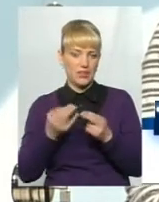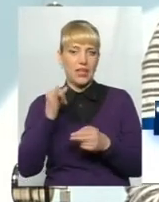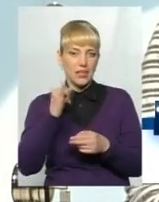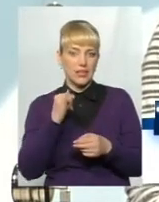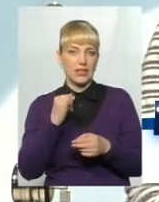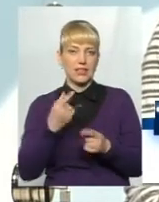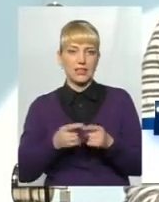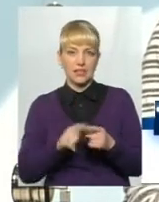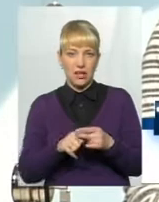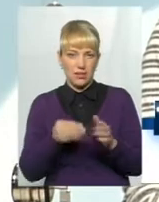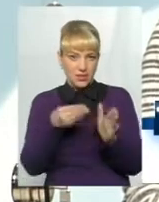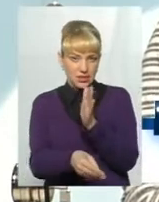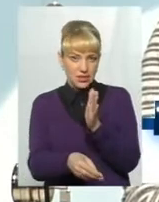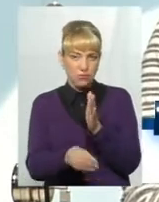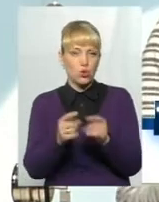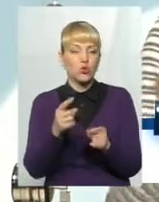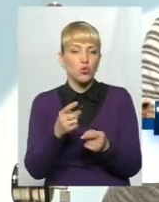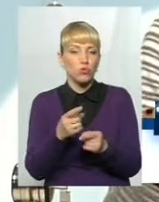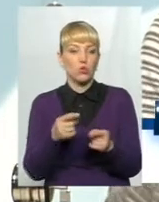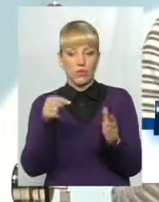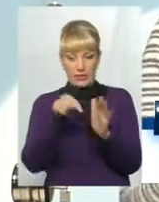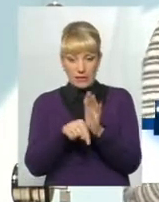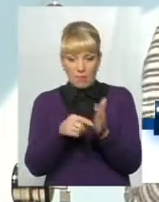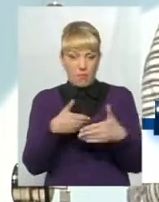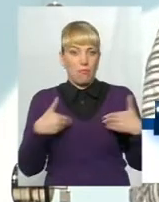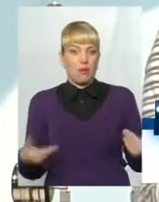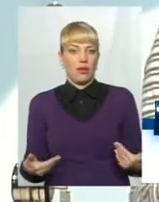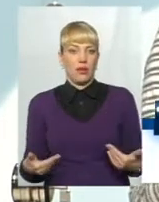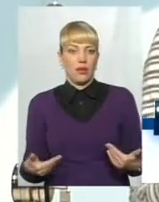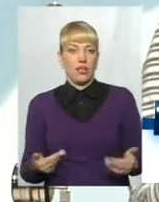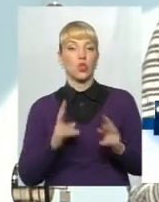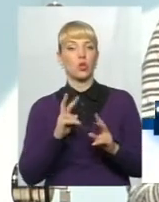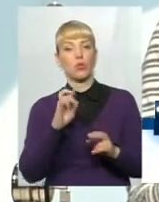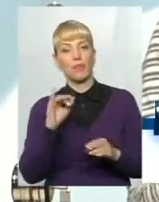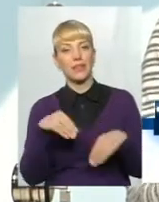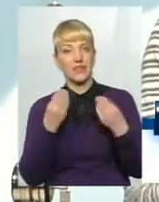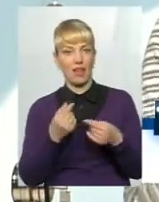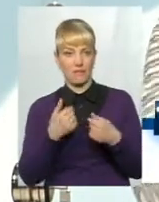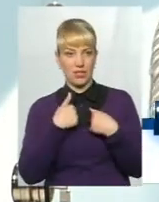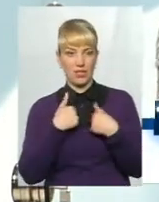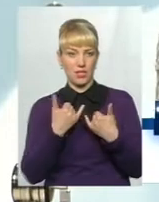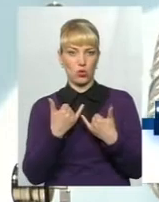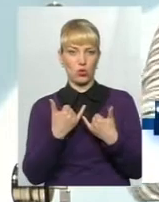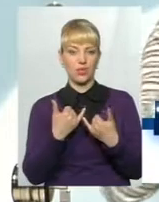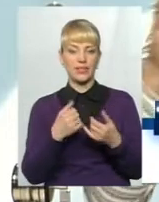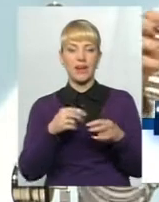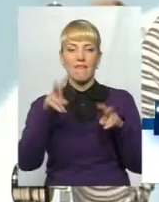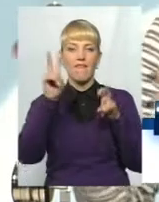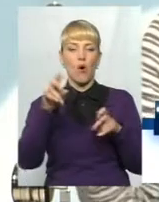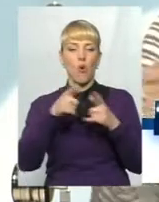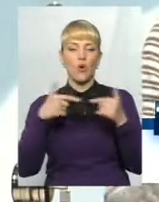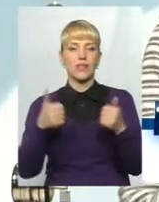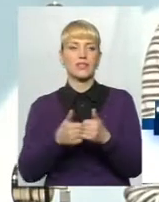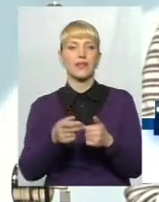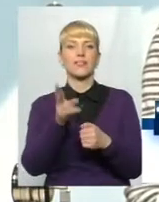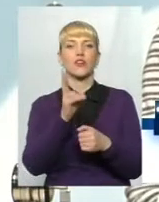дискримінація. Тому що чому саме ми і хто би дав на сьогодні мені визначення організації, яка